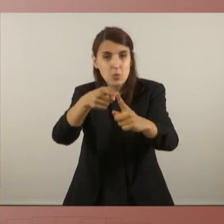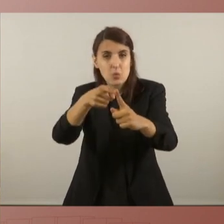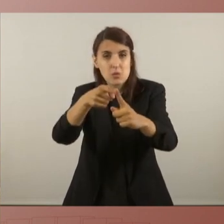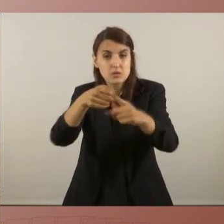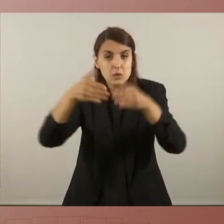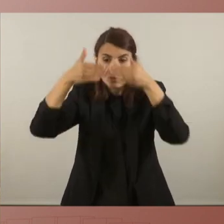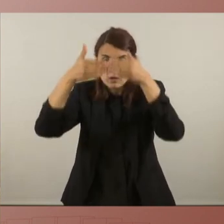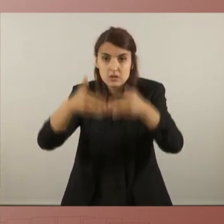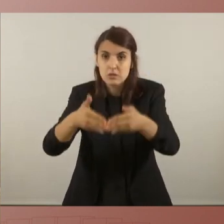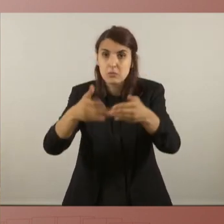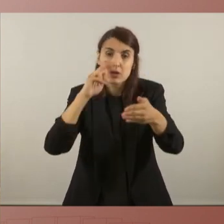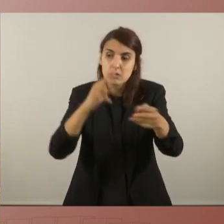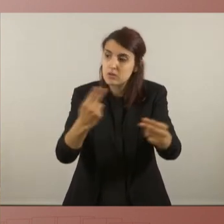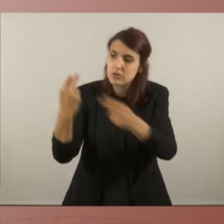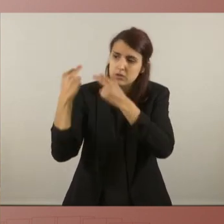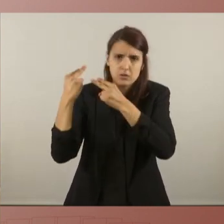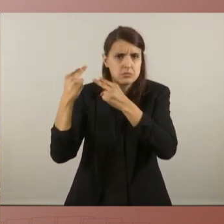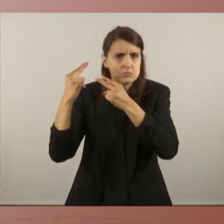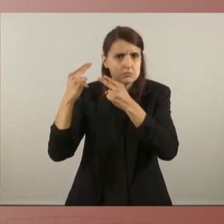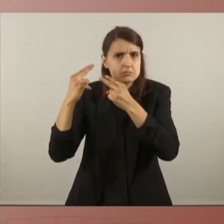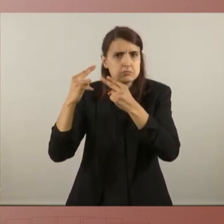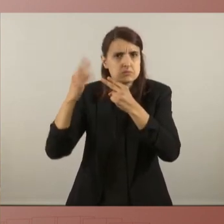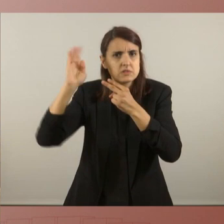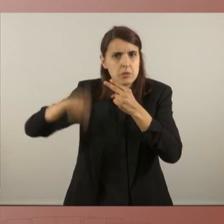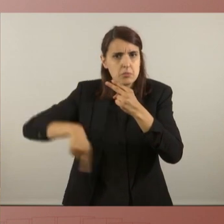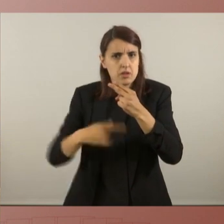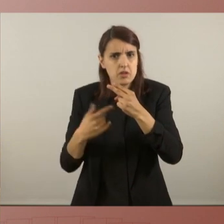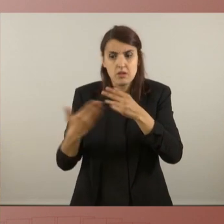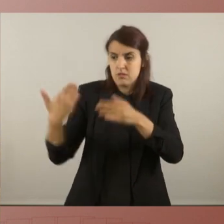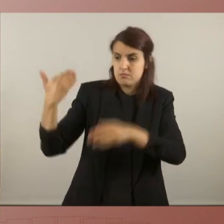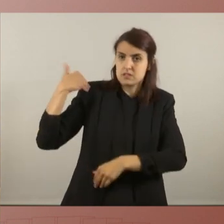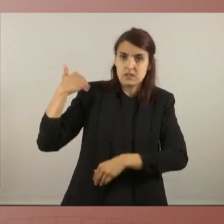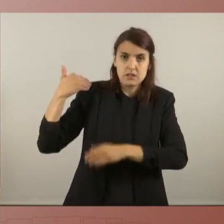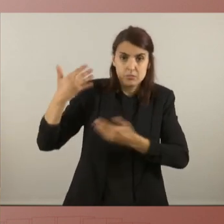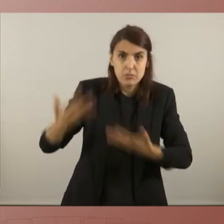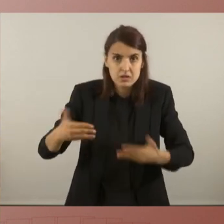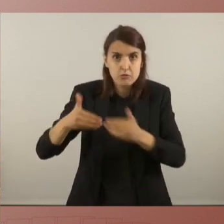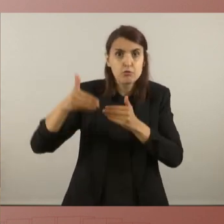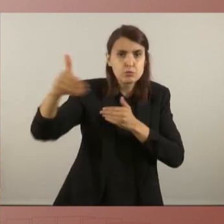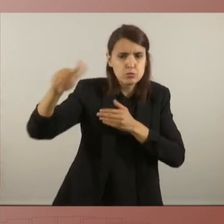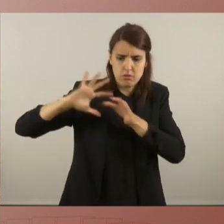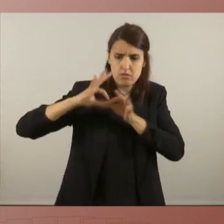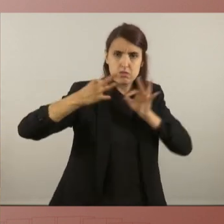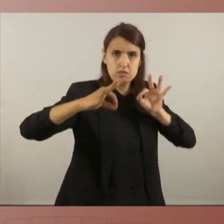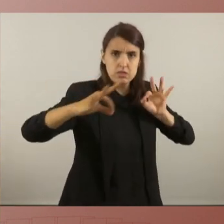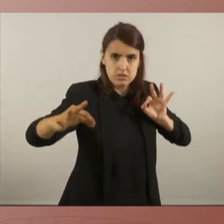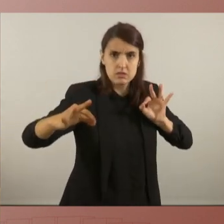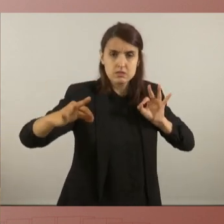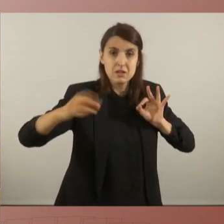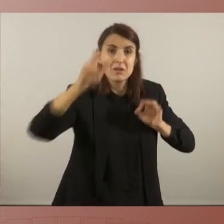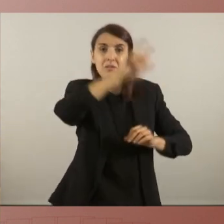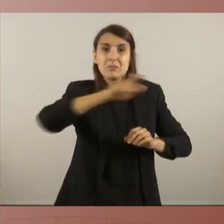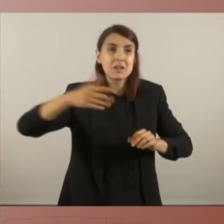deixar mai de mirar enrere. Perquè passat, present i futur s'intercondicionen i el llegat de les que han